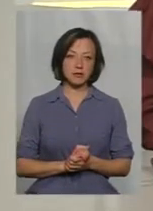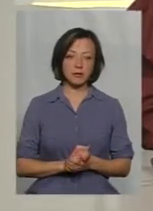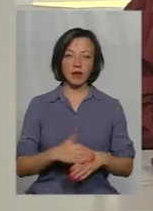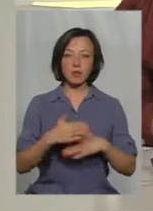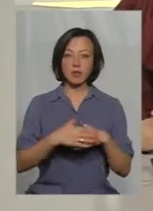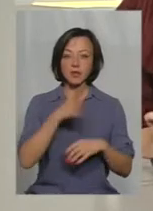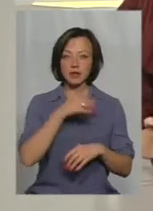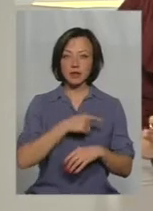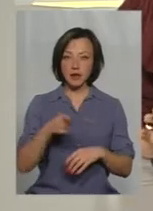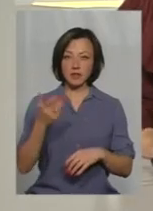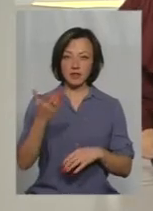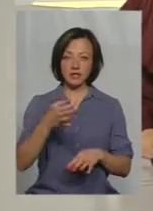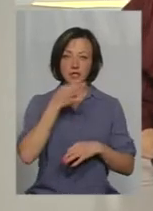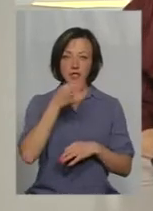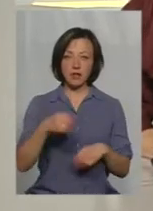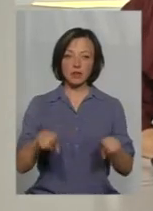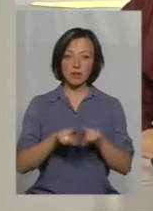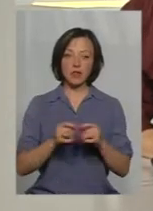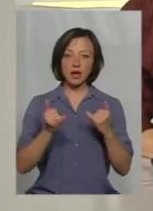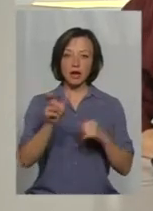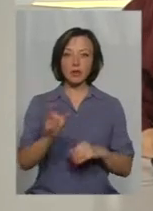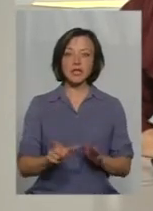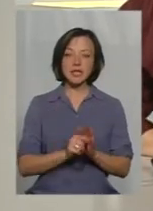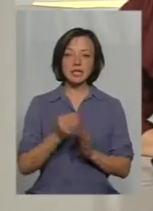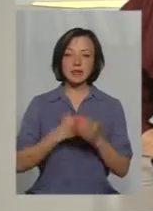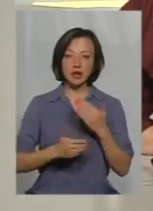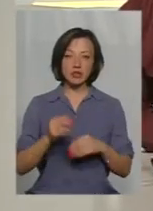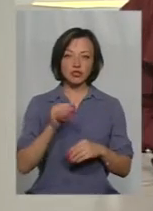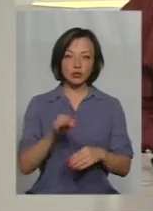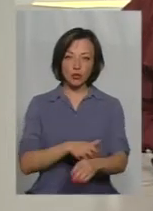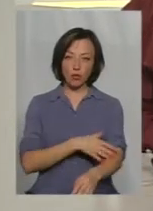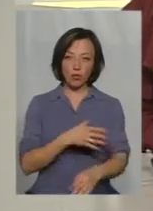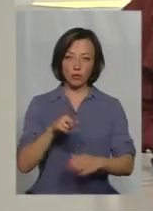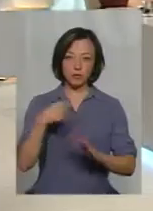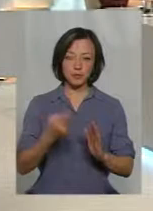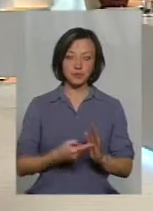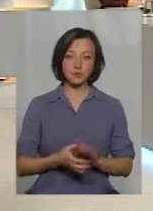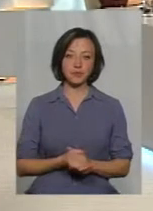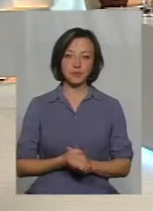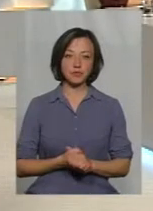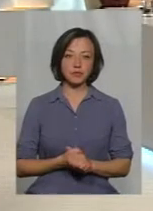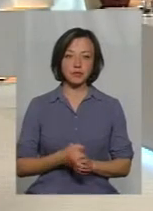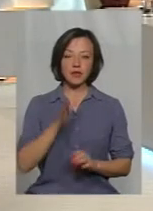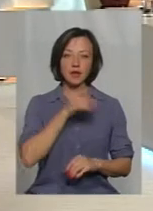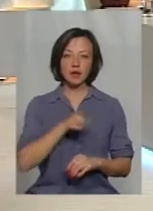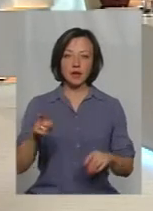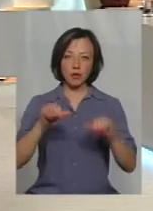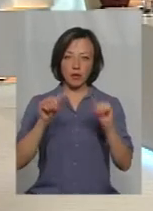Приблизно той термін, який і ви назвали, але встановлю людини з інвалідністю, чи він незадовгий? Термін?